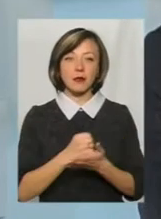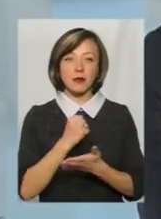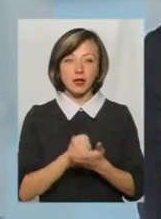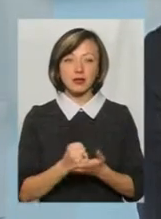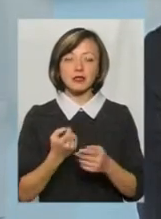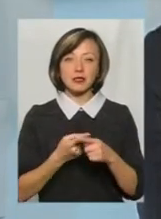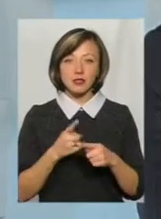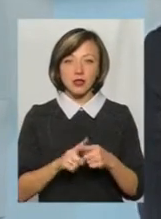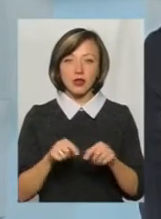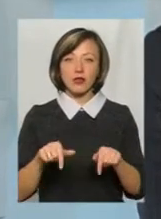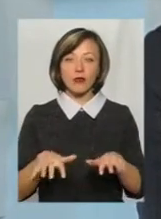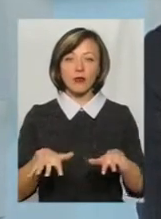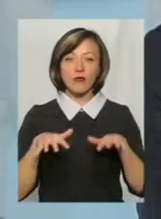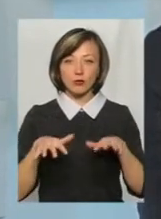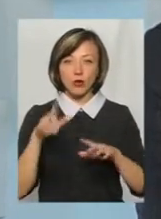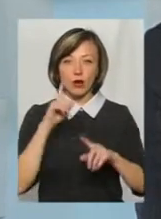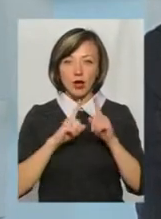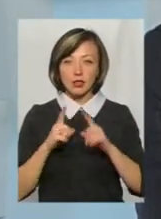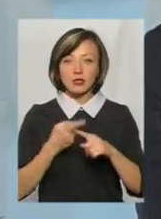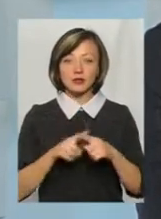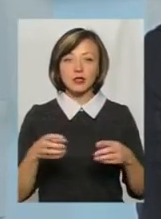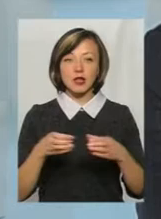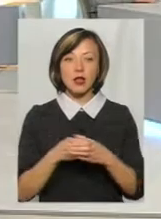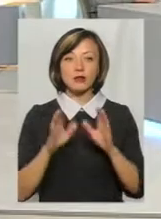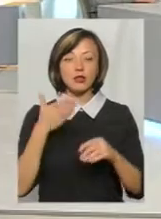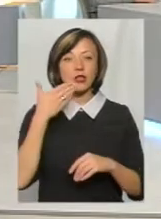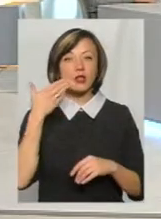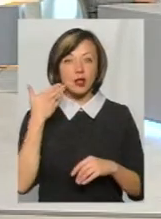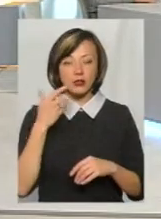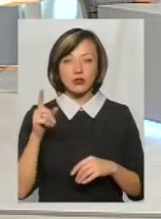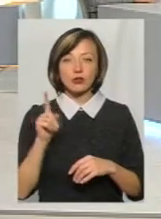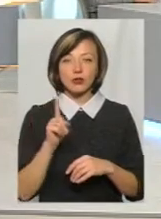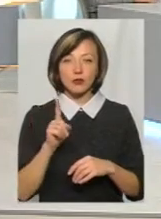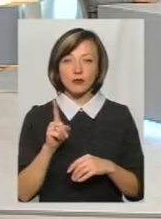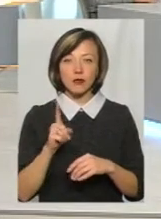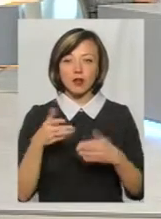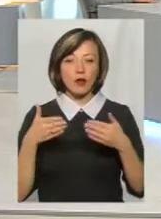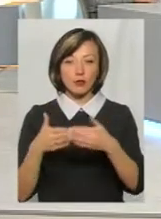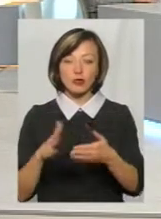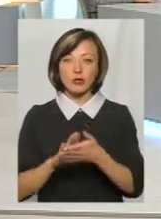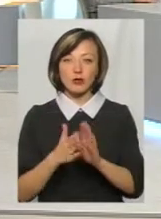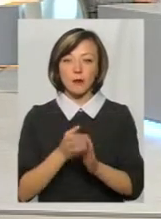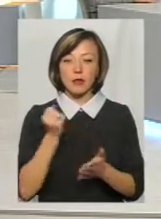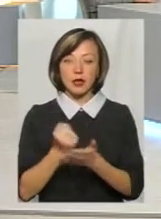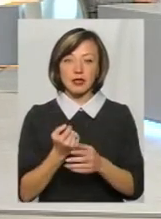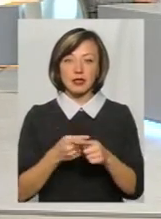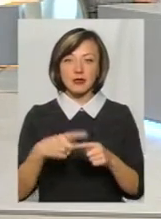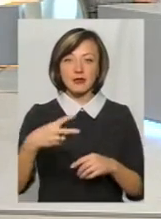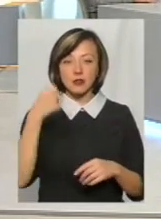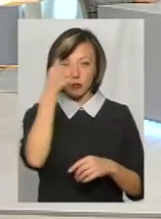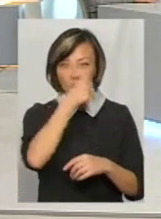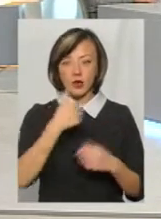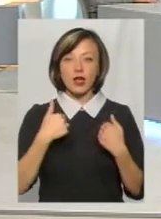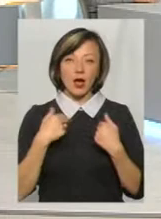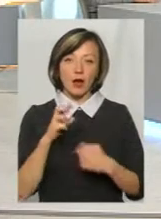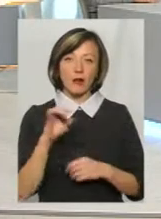Просто з цією Верховною Радою, з цим складом буде легше набагато, щоб не заводити ситуацію в тупік, прийняти це з 20-го року. Я